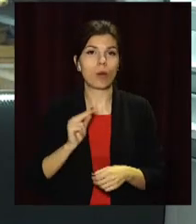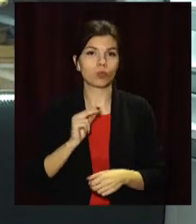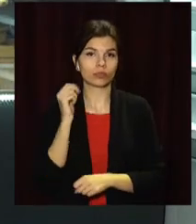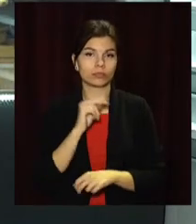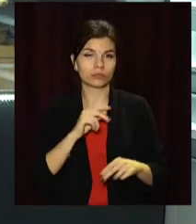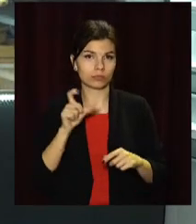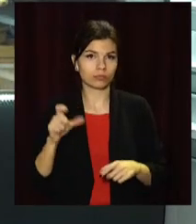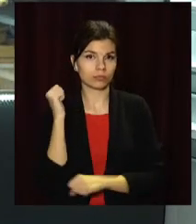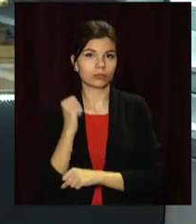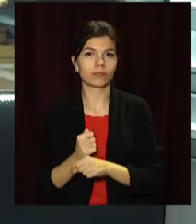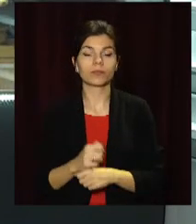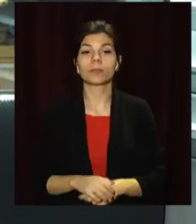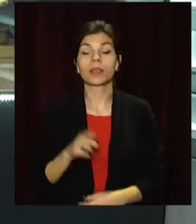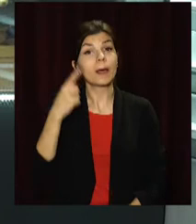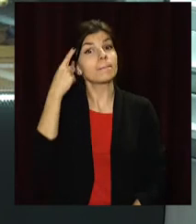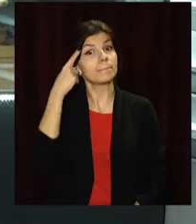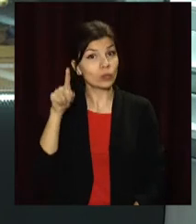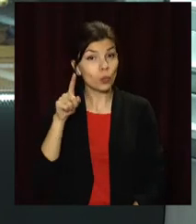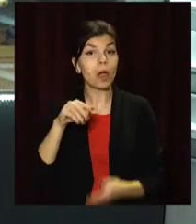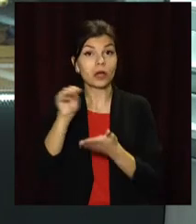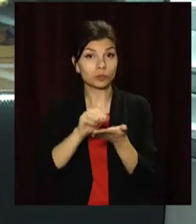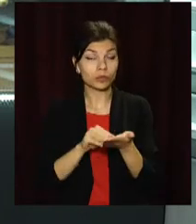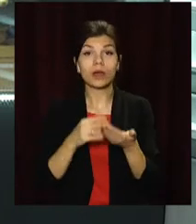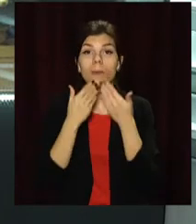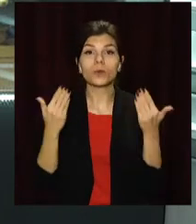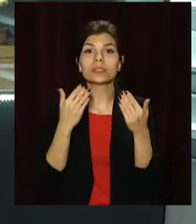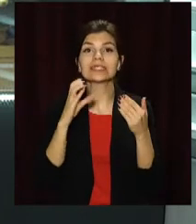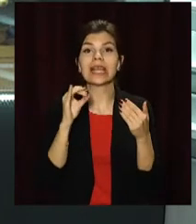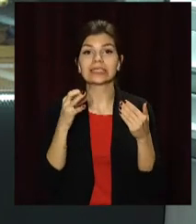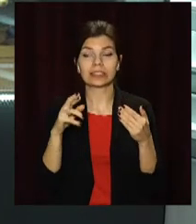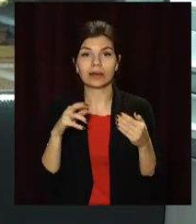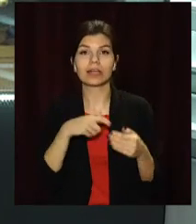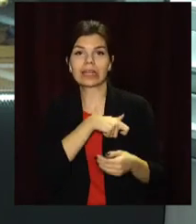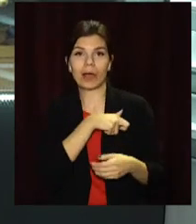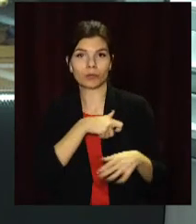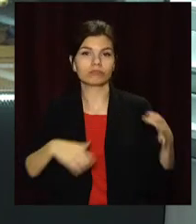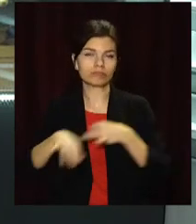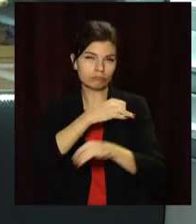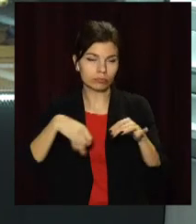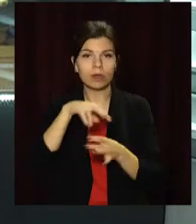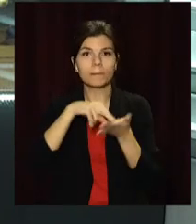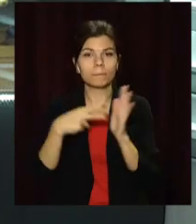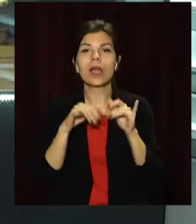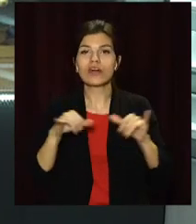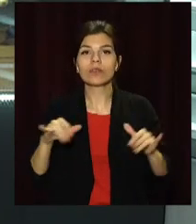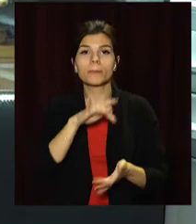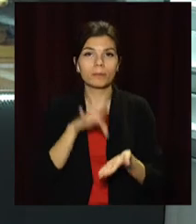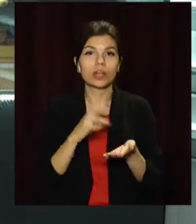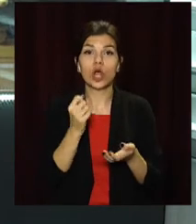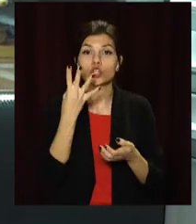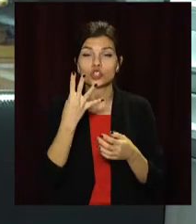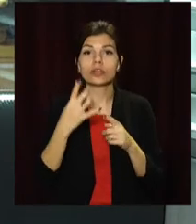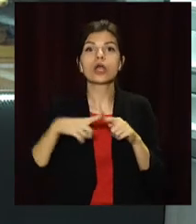Продумана, розписана і затверджена. На останній сесії міськради Кам'янського депутати ухвалили нову стратегію розвитку міста на 4